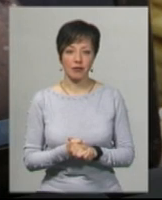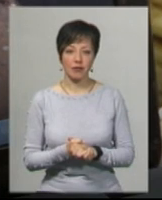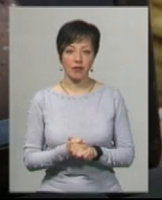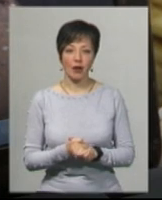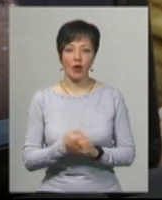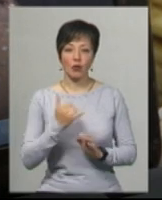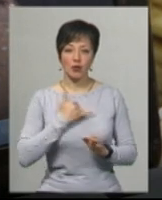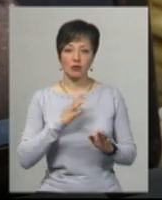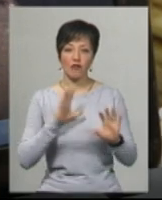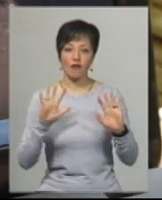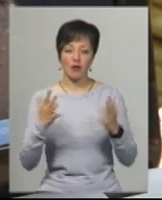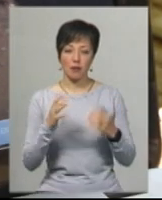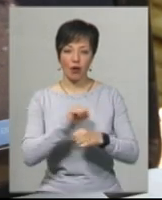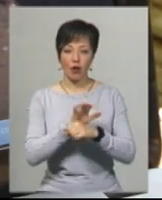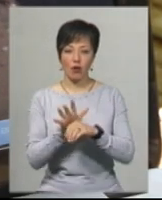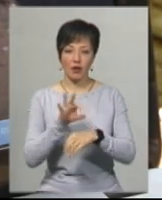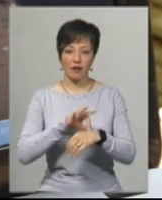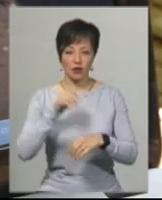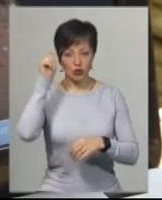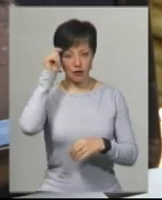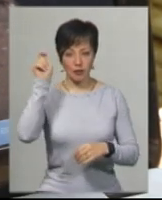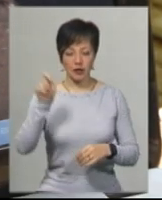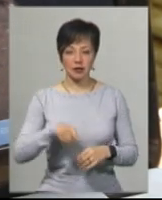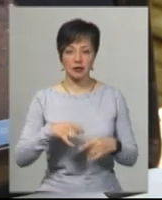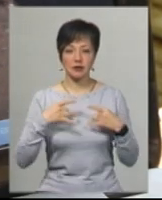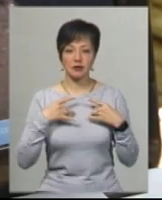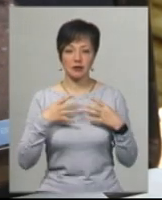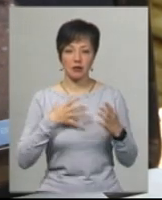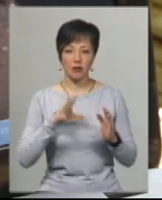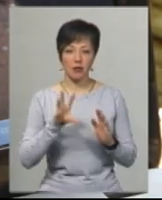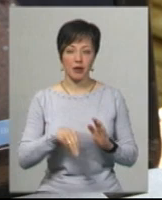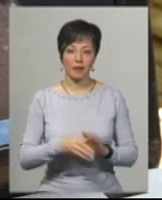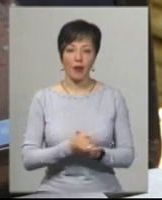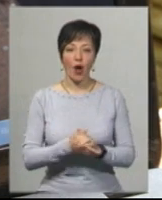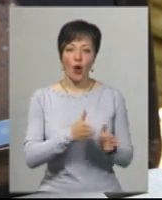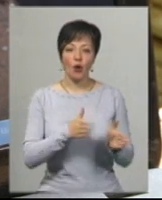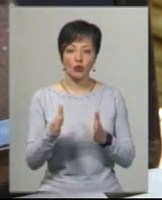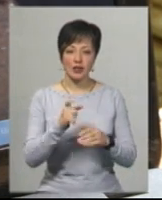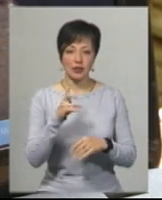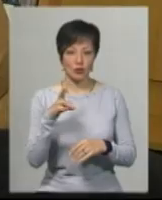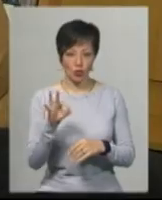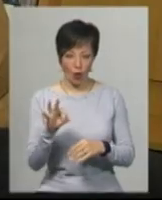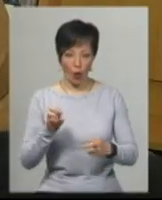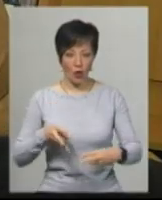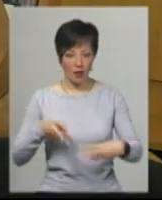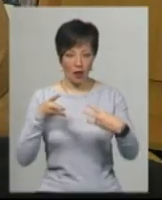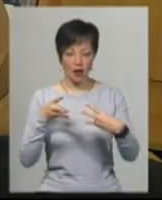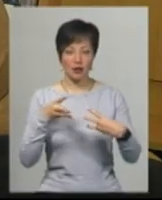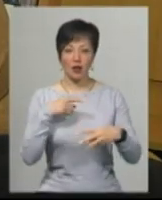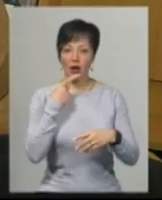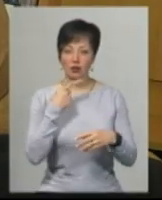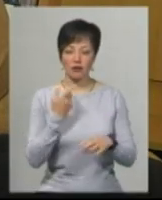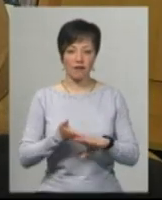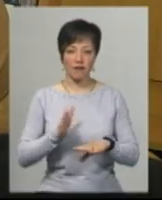коронавірусу. Чоловік приїхав зі свята і помер. Готуватися до ЗНО онлайн, говорить випускник та вчителька, важко.